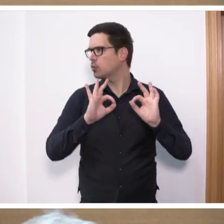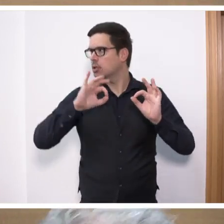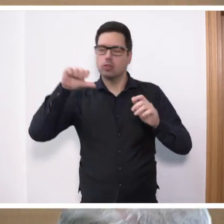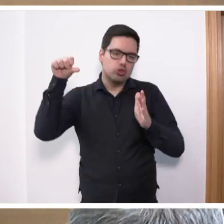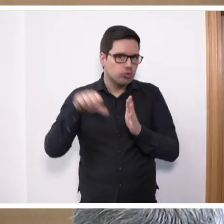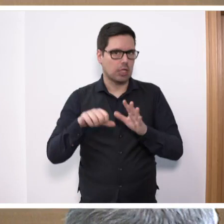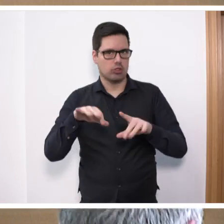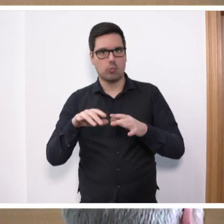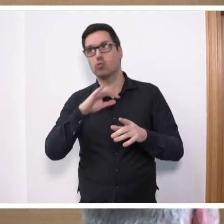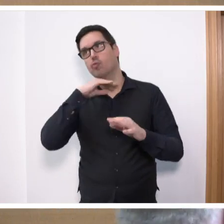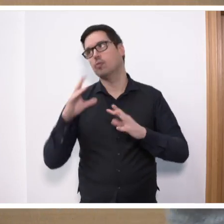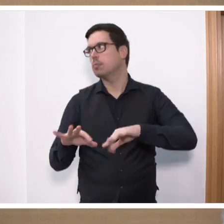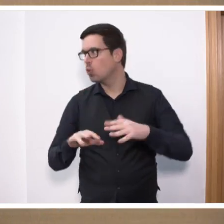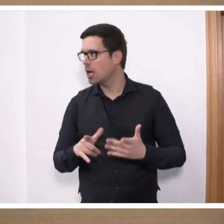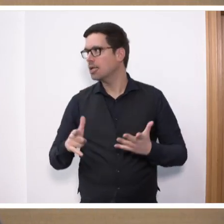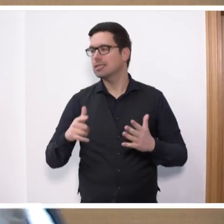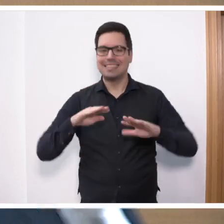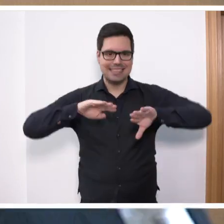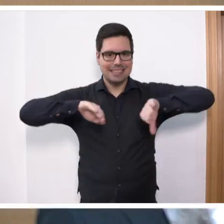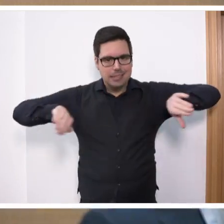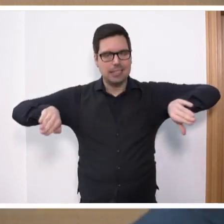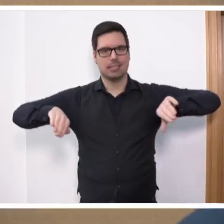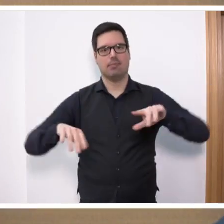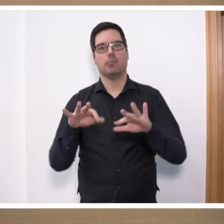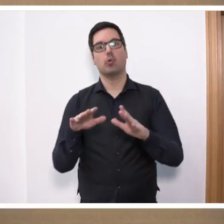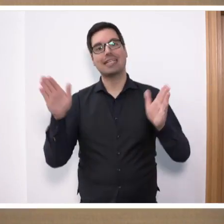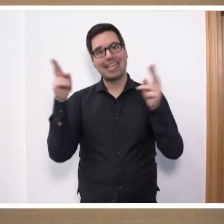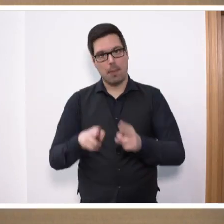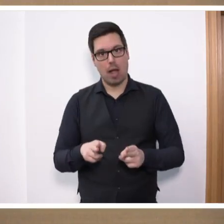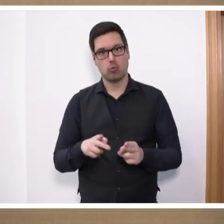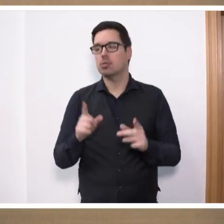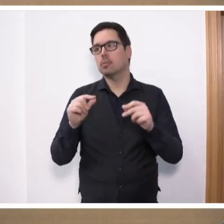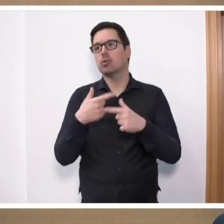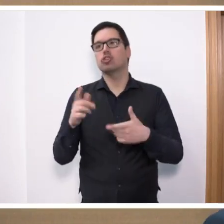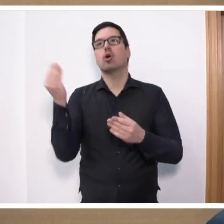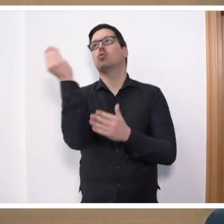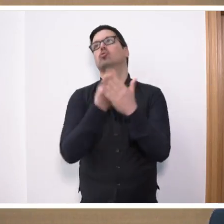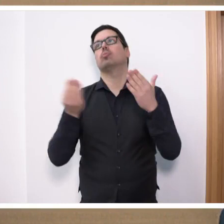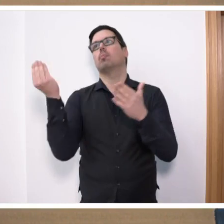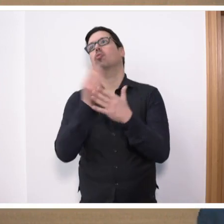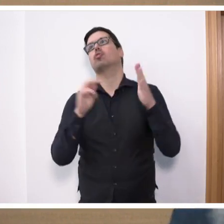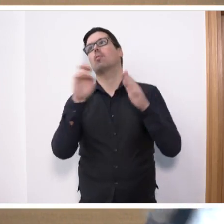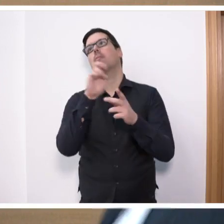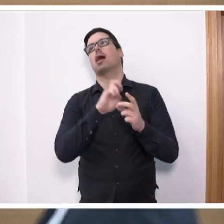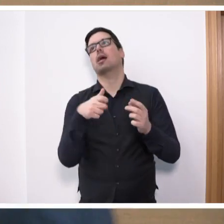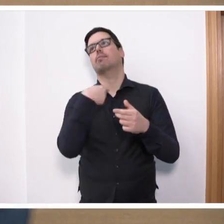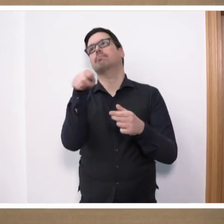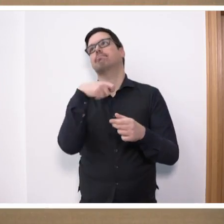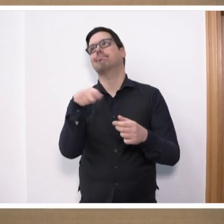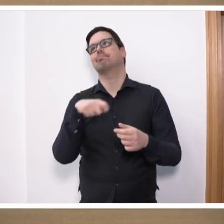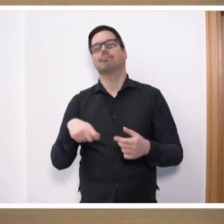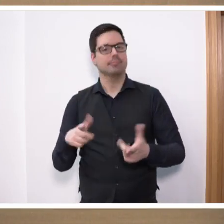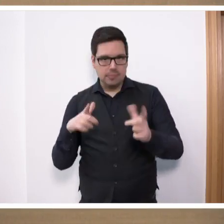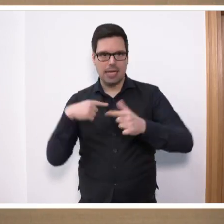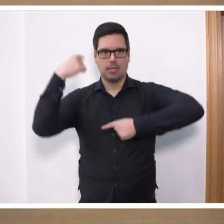Bürokratie auch gewährleisten zu können. Denn Bürokratie abbauen, das bedeutet nicht einfach symbolisch irgendwelche Paragrafen zu streichen. Das ist